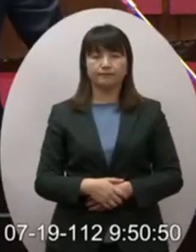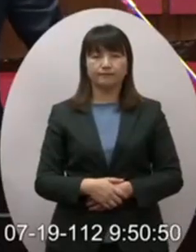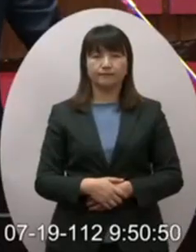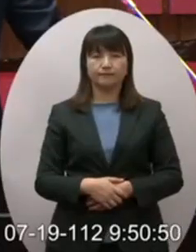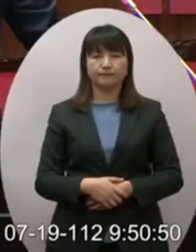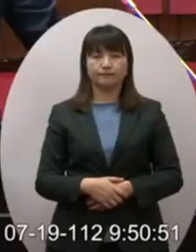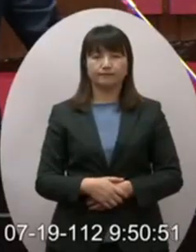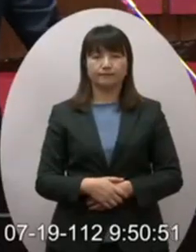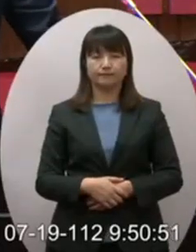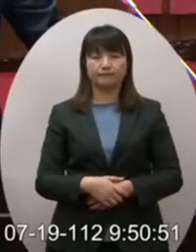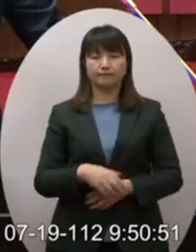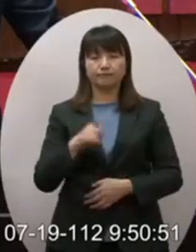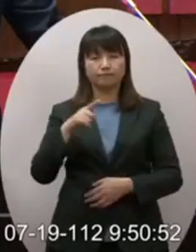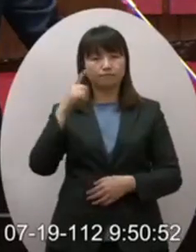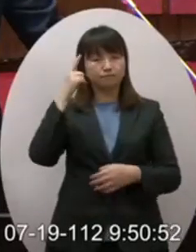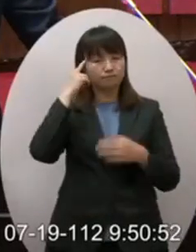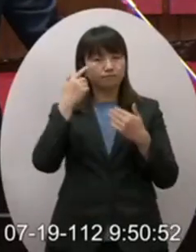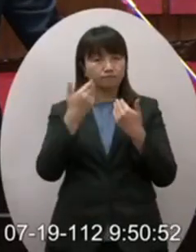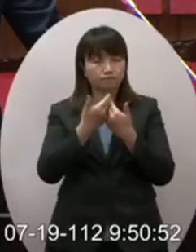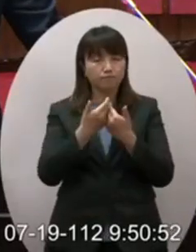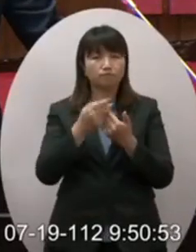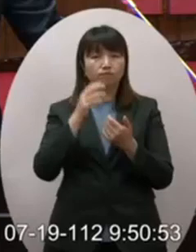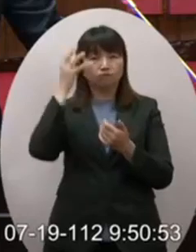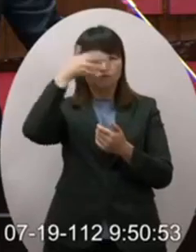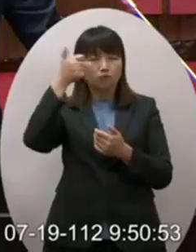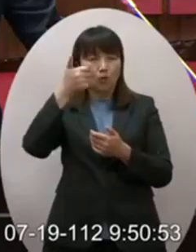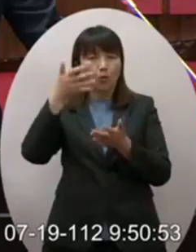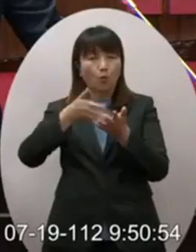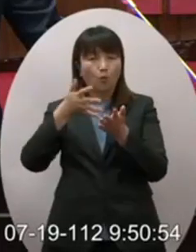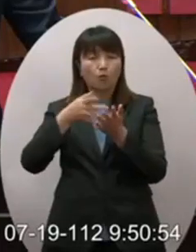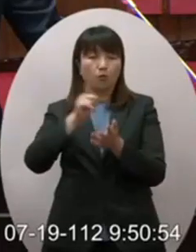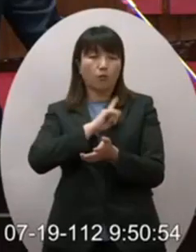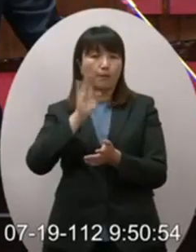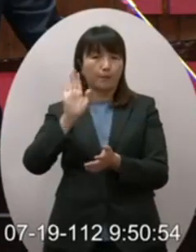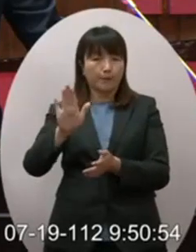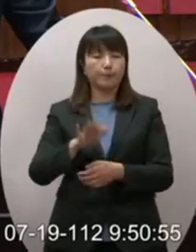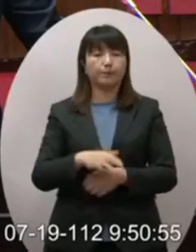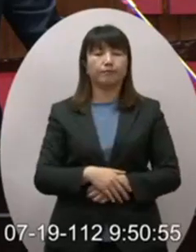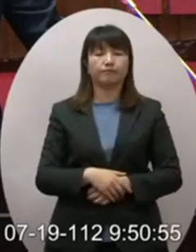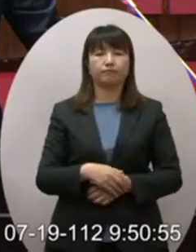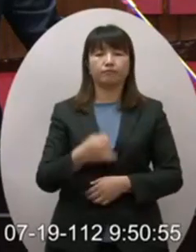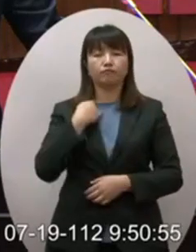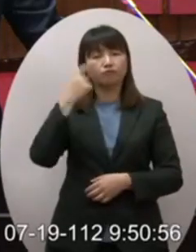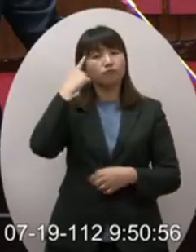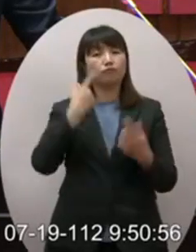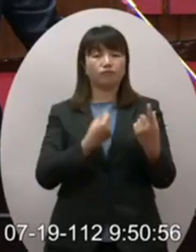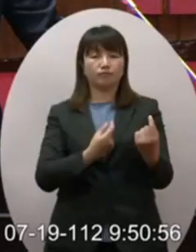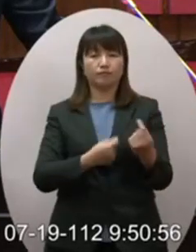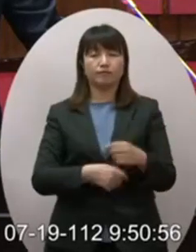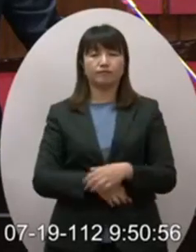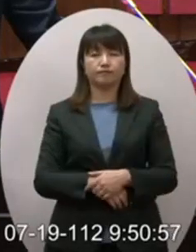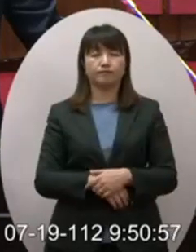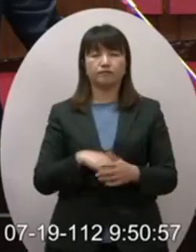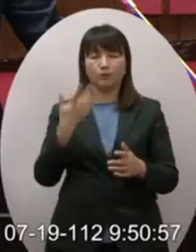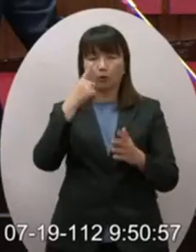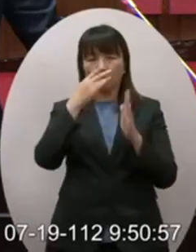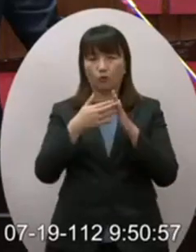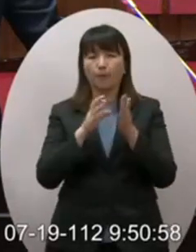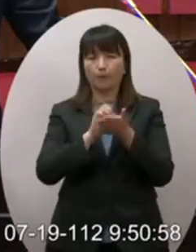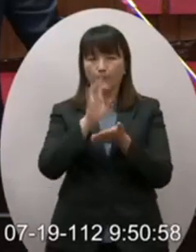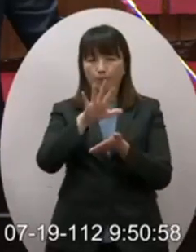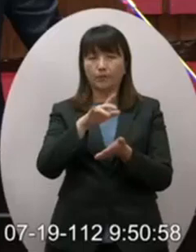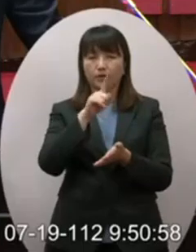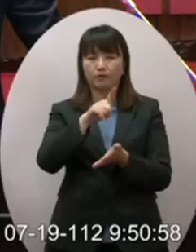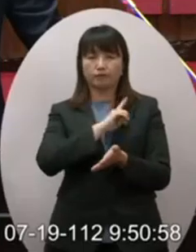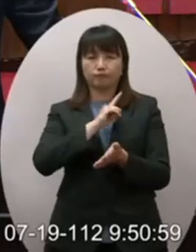的IC產業你不贊同你不贊同川普的言論OK我跟你一樣但我也必須告訴你